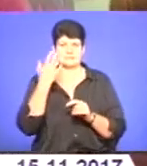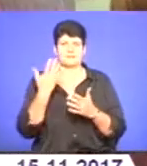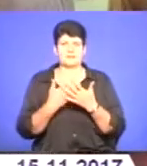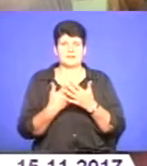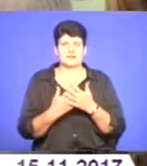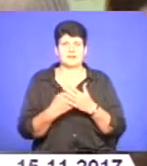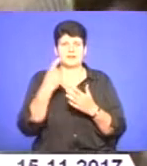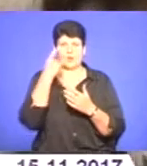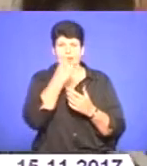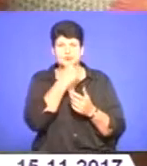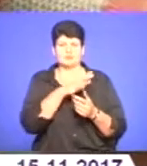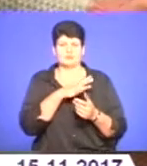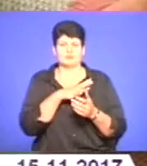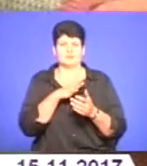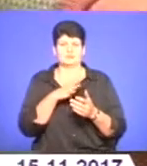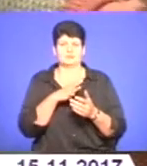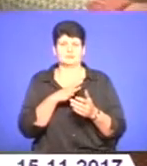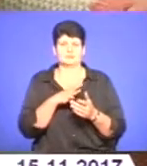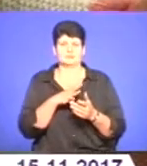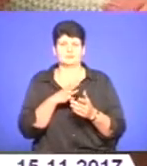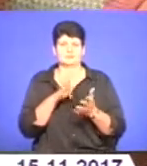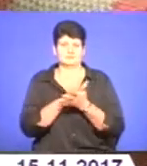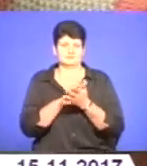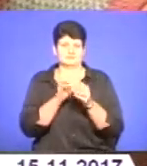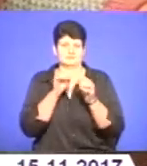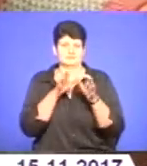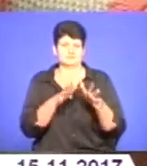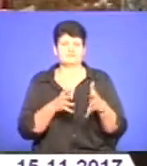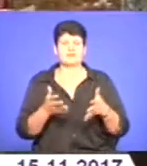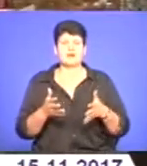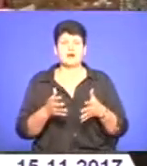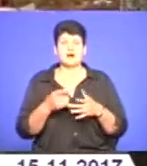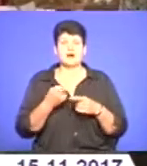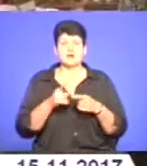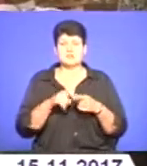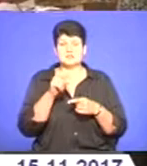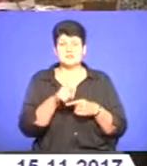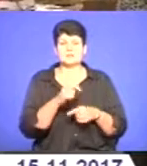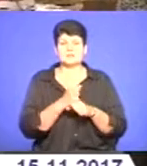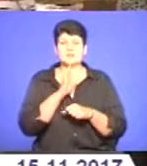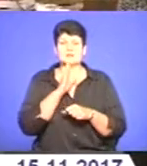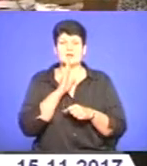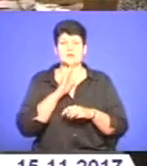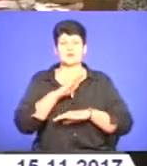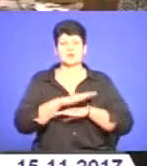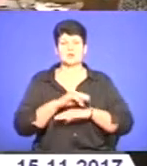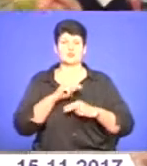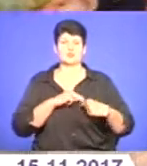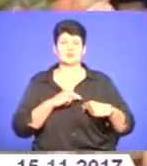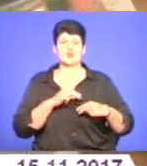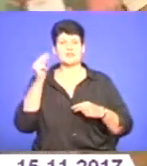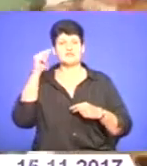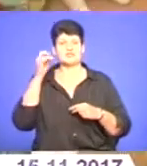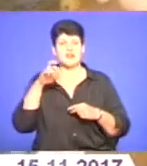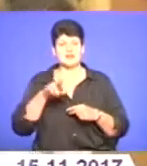був би портал до нечисті. А цього зайця тернополянка Катруся змайструвала на уроці трудового навчання. Це перша серйозна